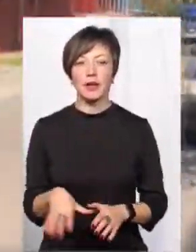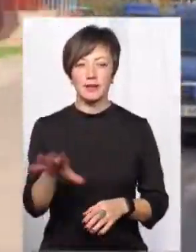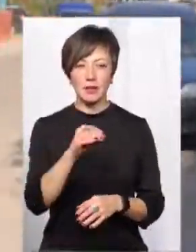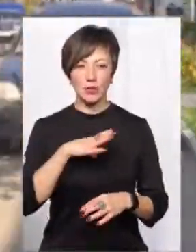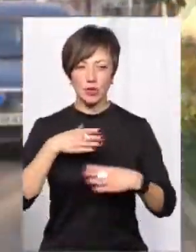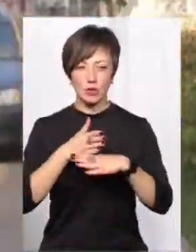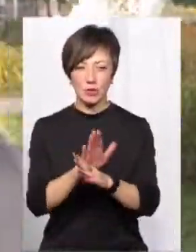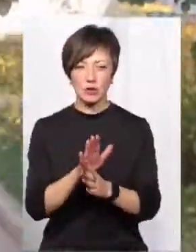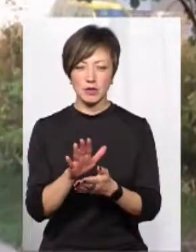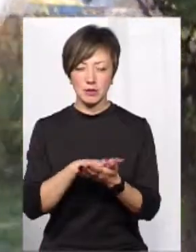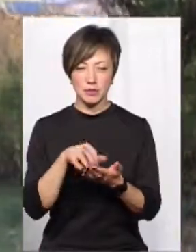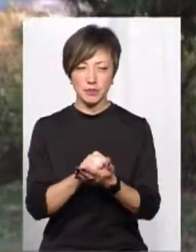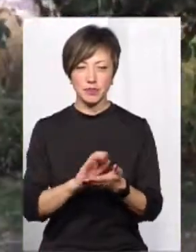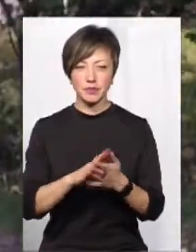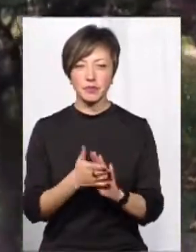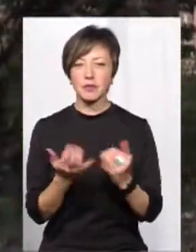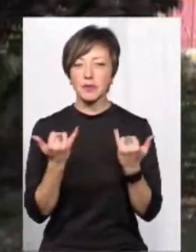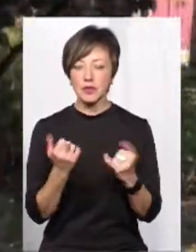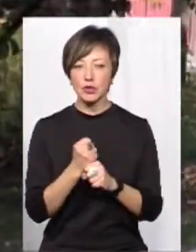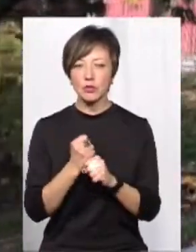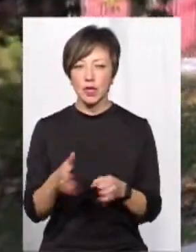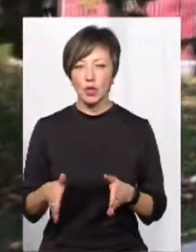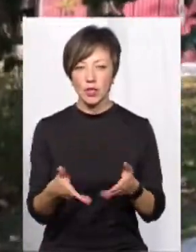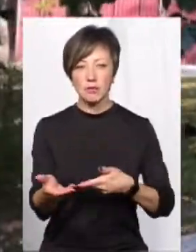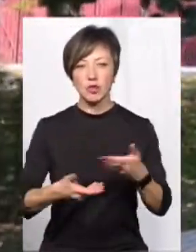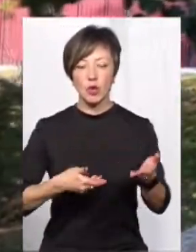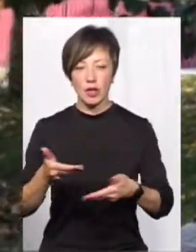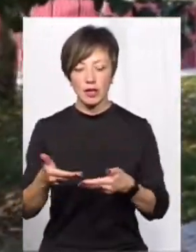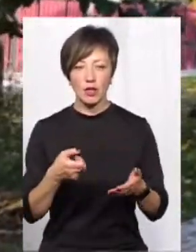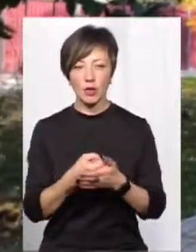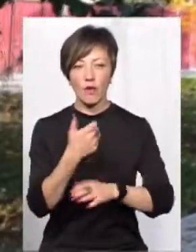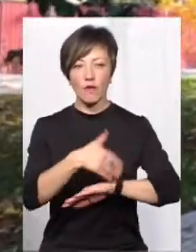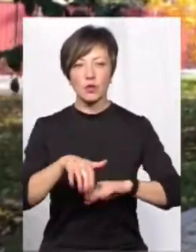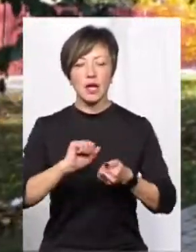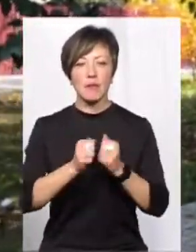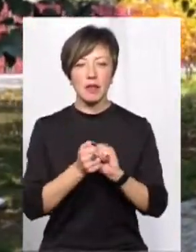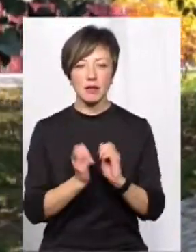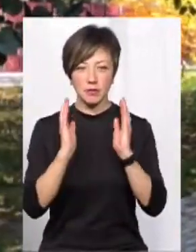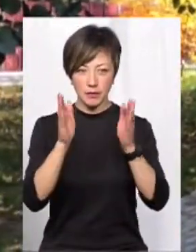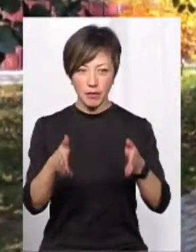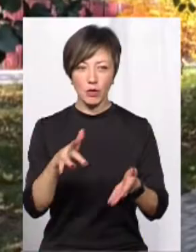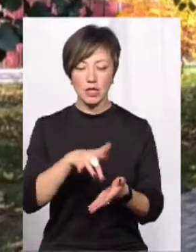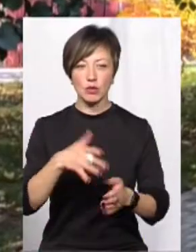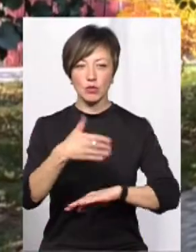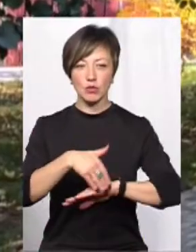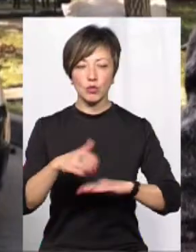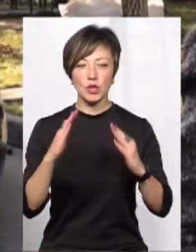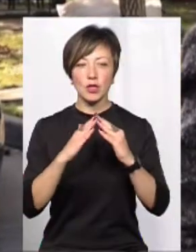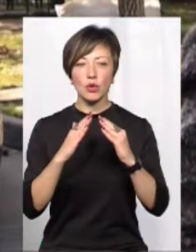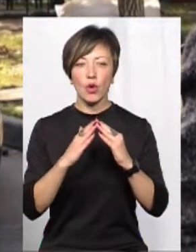потрісканому асфальті. Зробили доріжки пішохідні до вулиці Кам'янецької, якраз по центру будинку, зробили